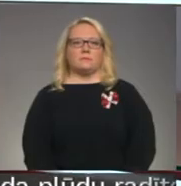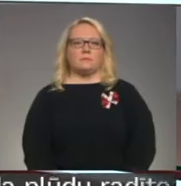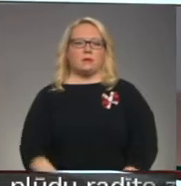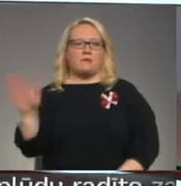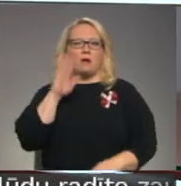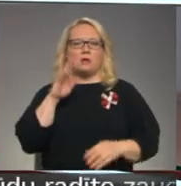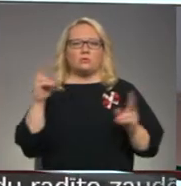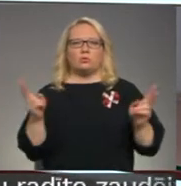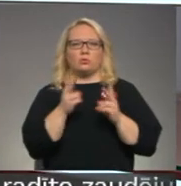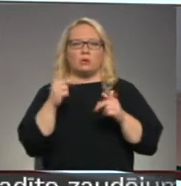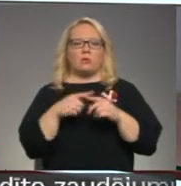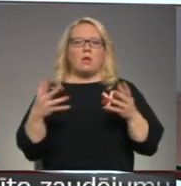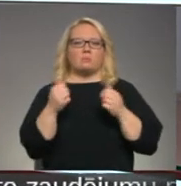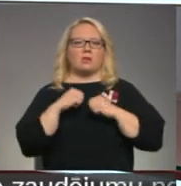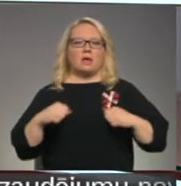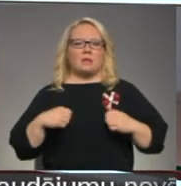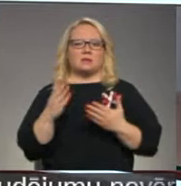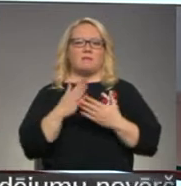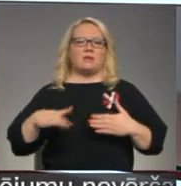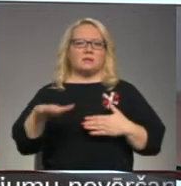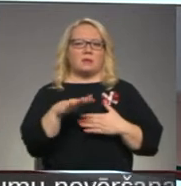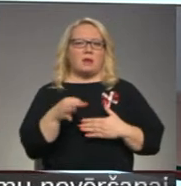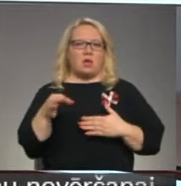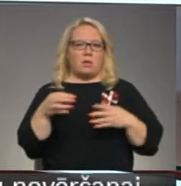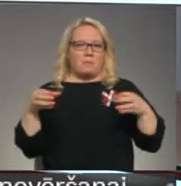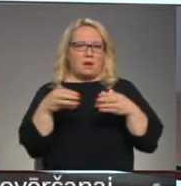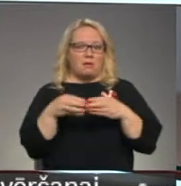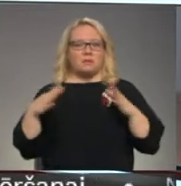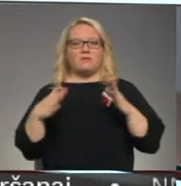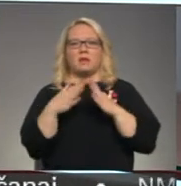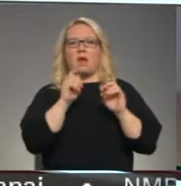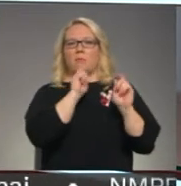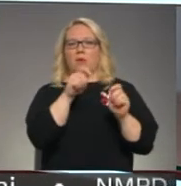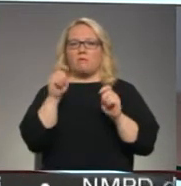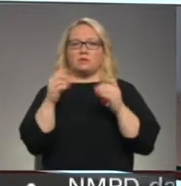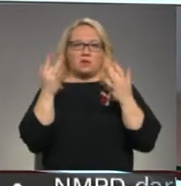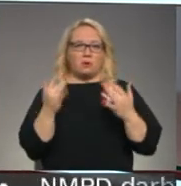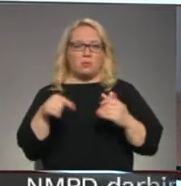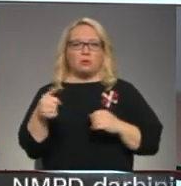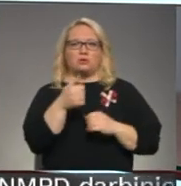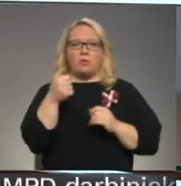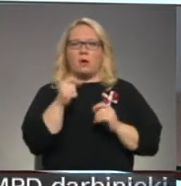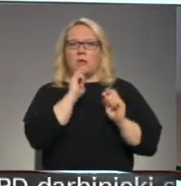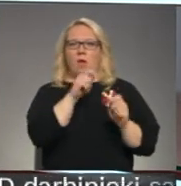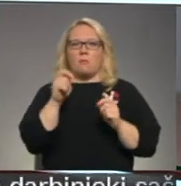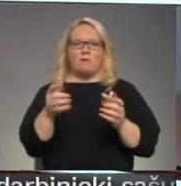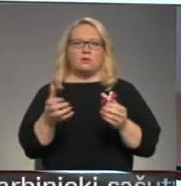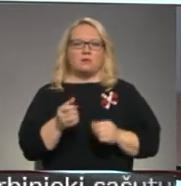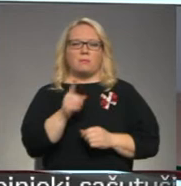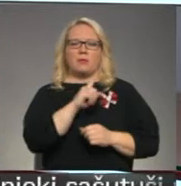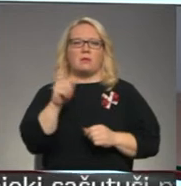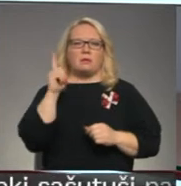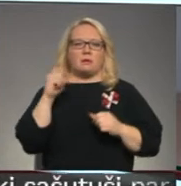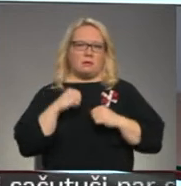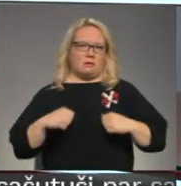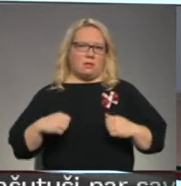Valsts ugunsts cēsības un glābšanas dienesta Vidzemes reģionu brigātas svinīgajā abalvošanas sarīkojumā. Šogad abalvojums